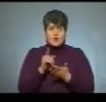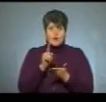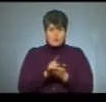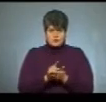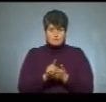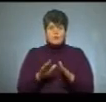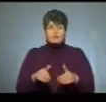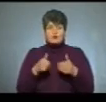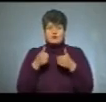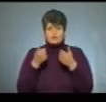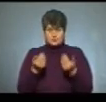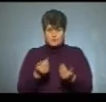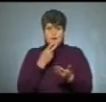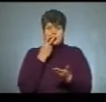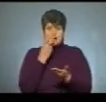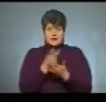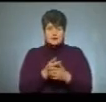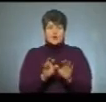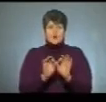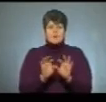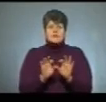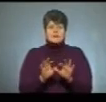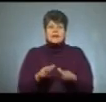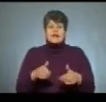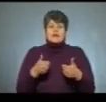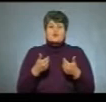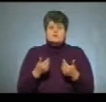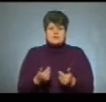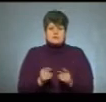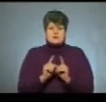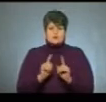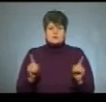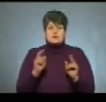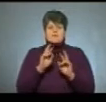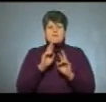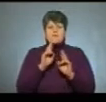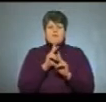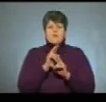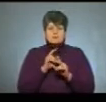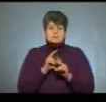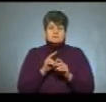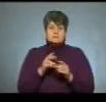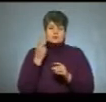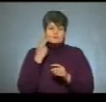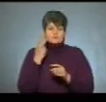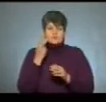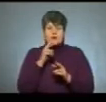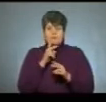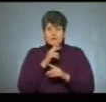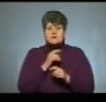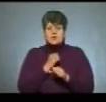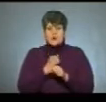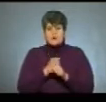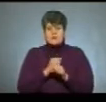'язковим, тому пропоную переглянути коментарі, рекомендації і особливі помилки, типові помилки, які роблять діти під час